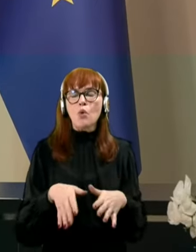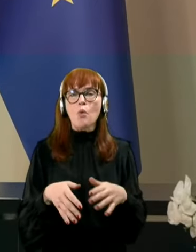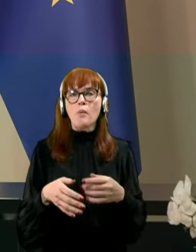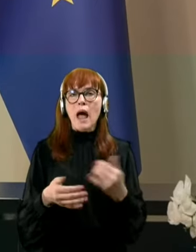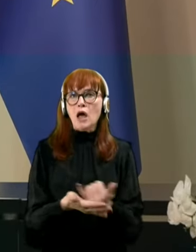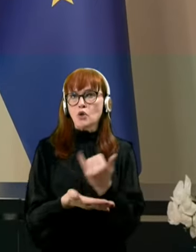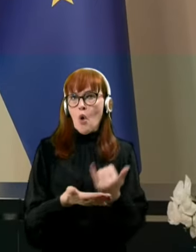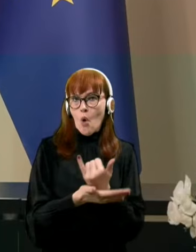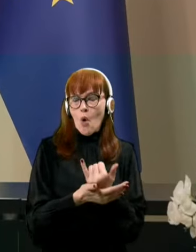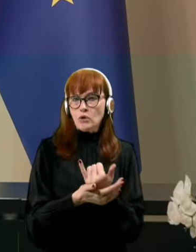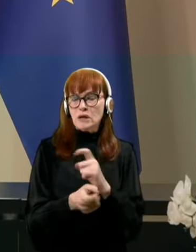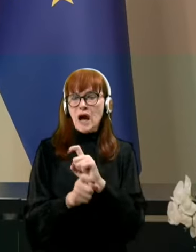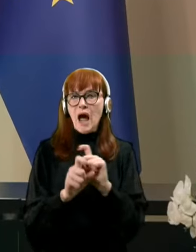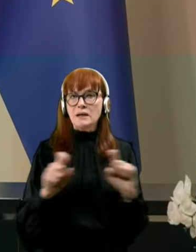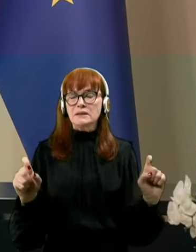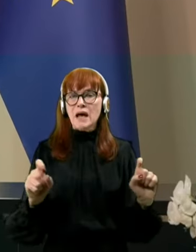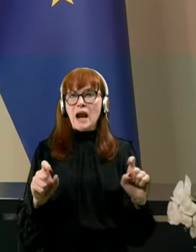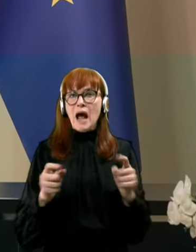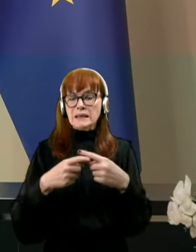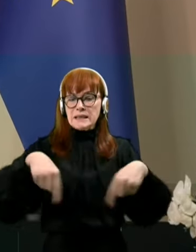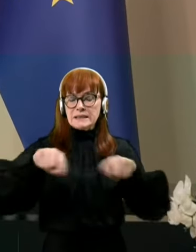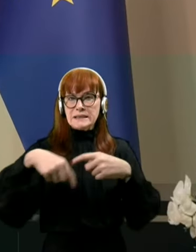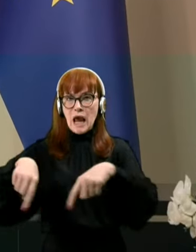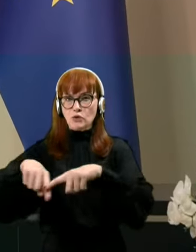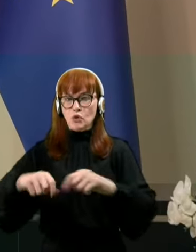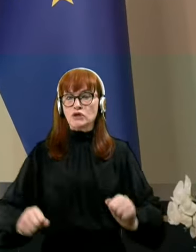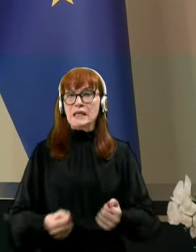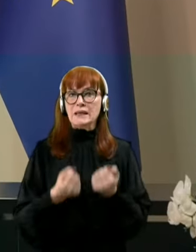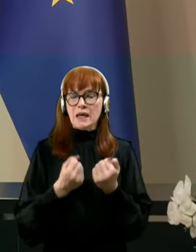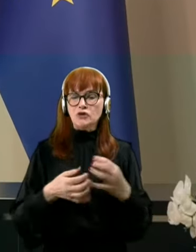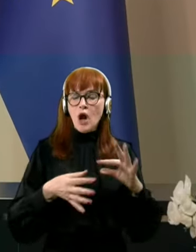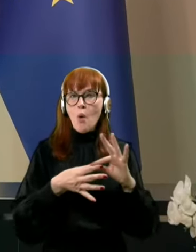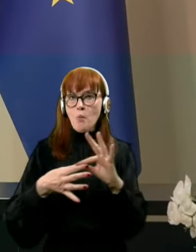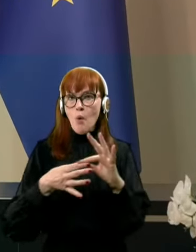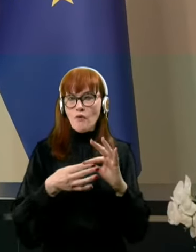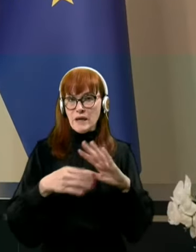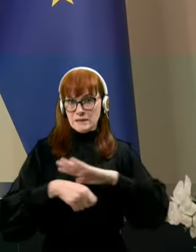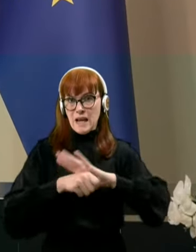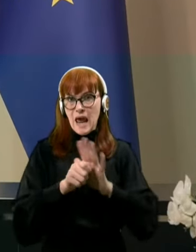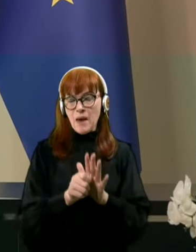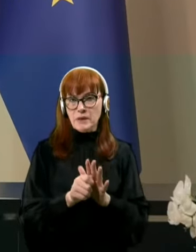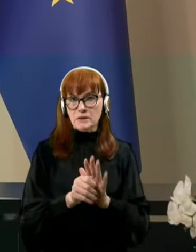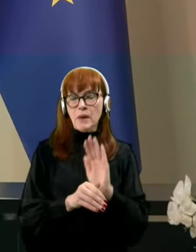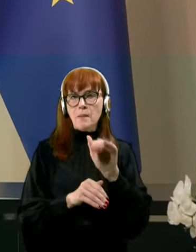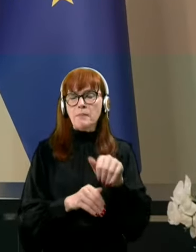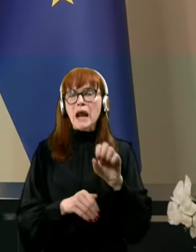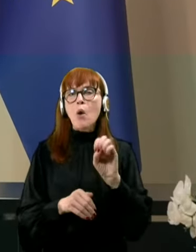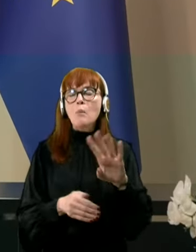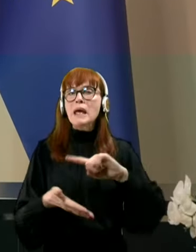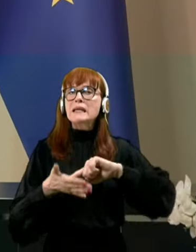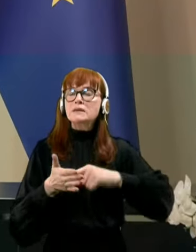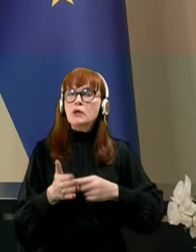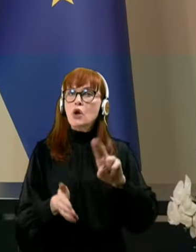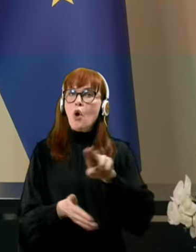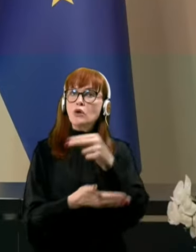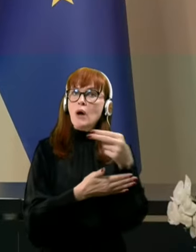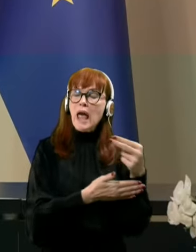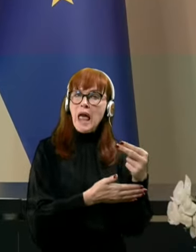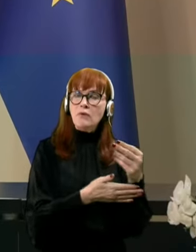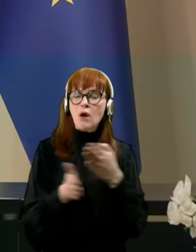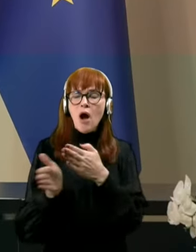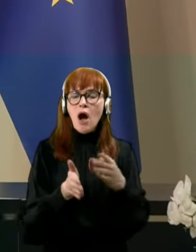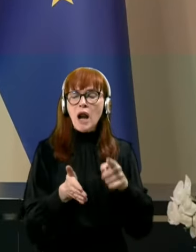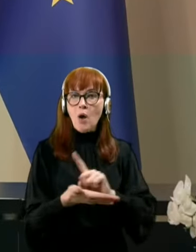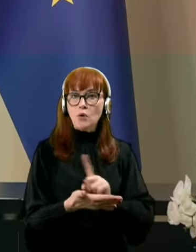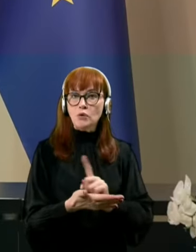zaradi sektorskih težav, povezanih seveda z epidemijo, preko 15 milijonov evrov. Ravno v